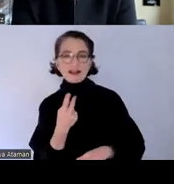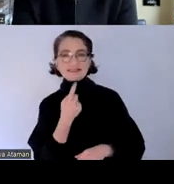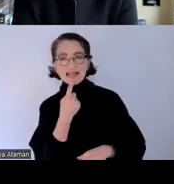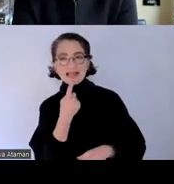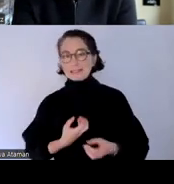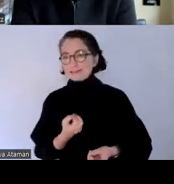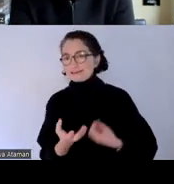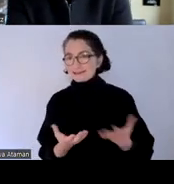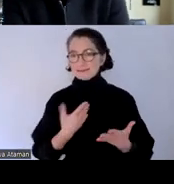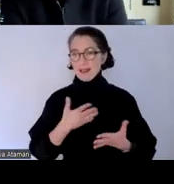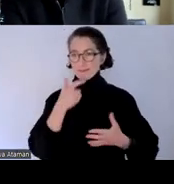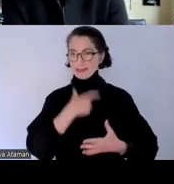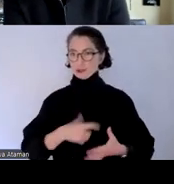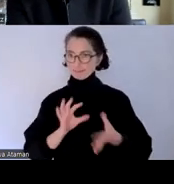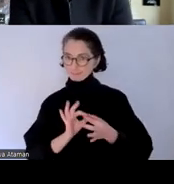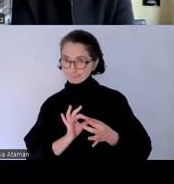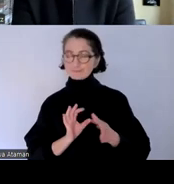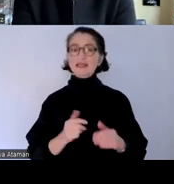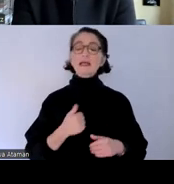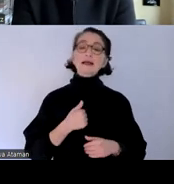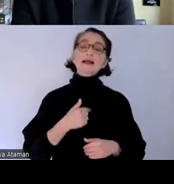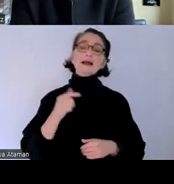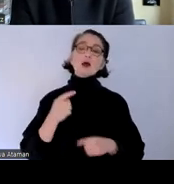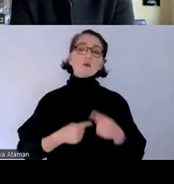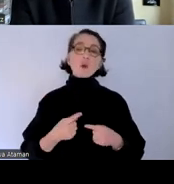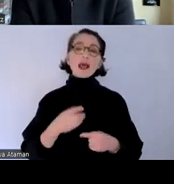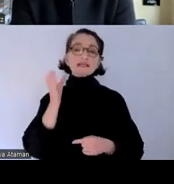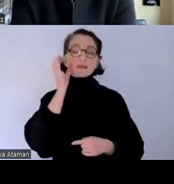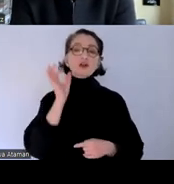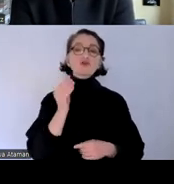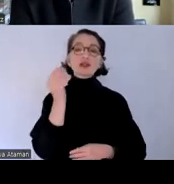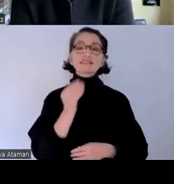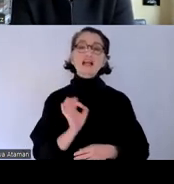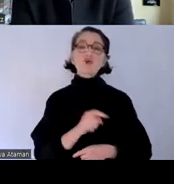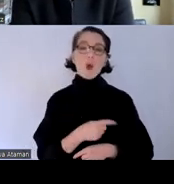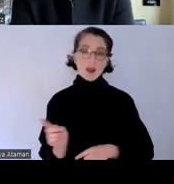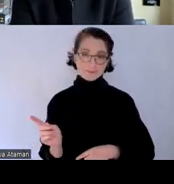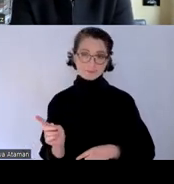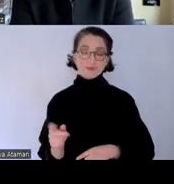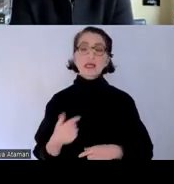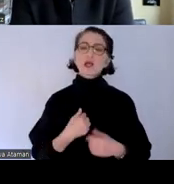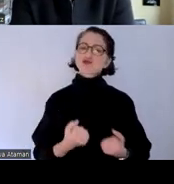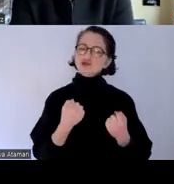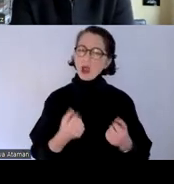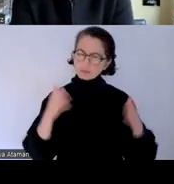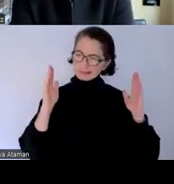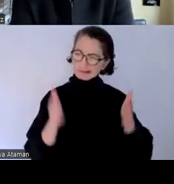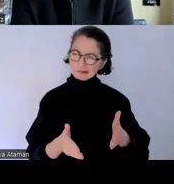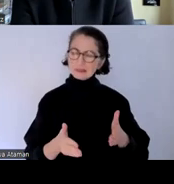ich bin eigentlich experte für design für alle beschäftige mich also ganz stark mit der